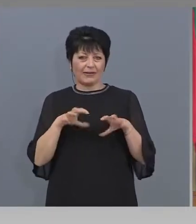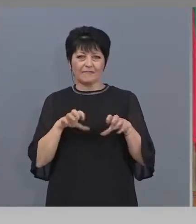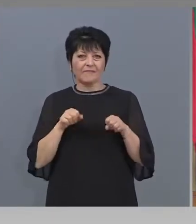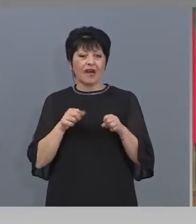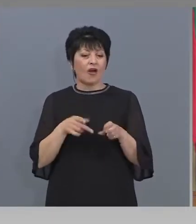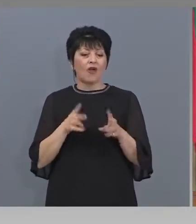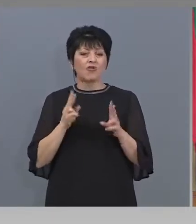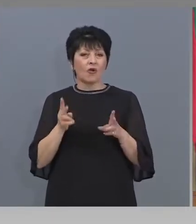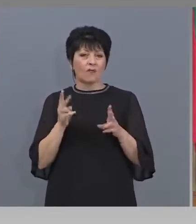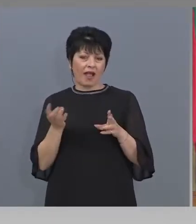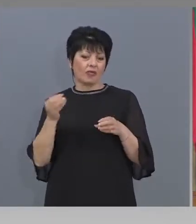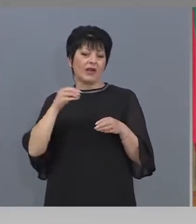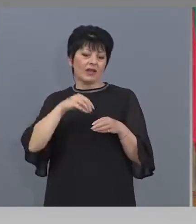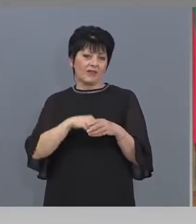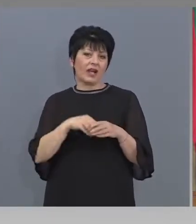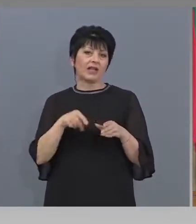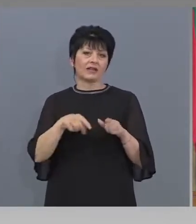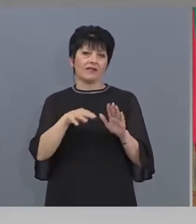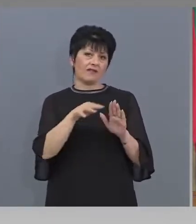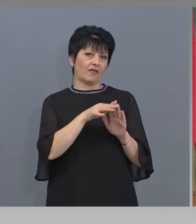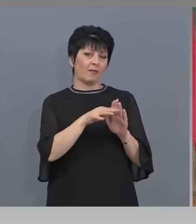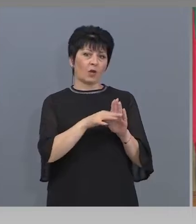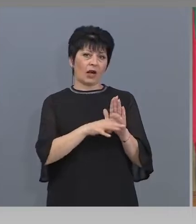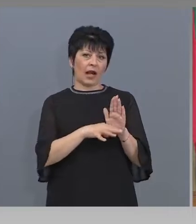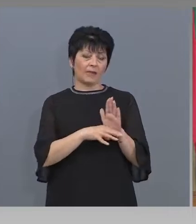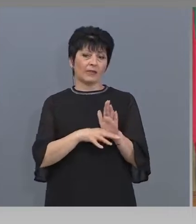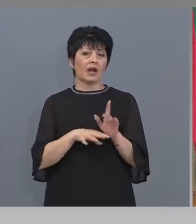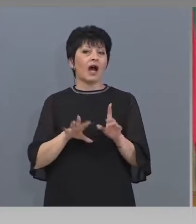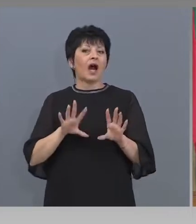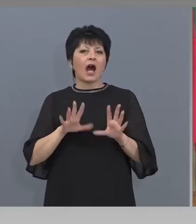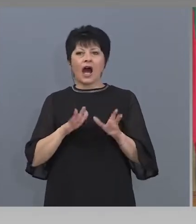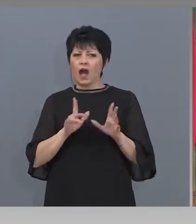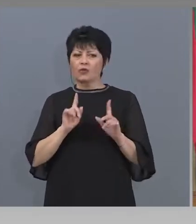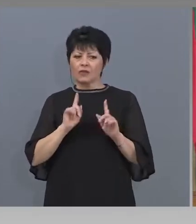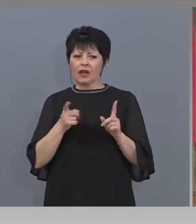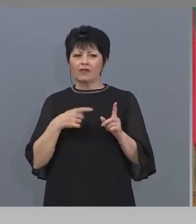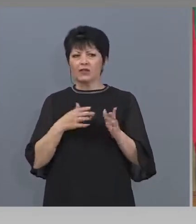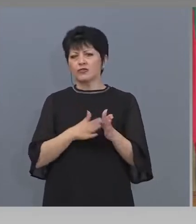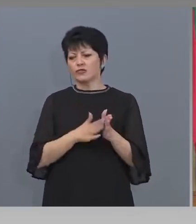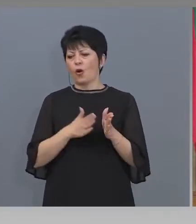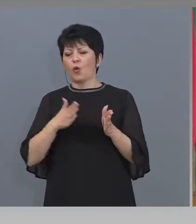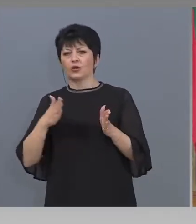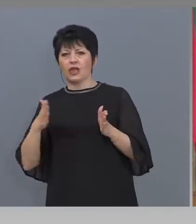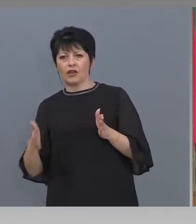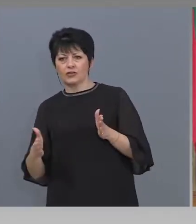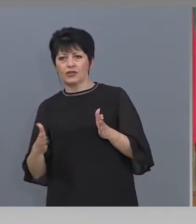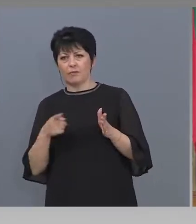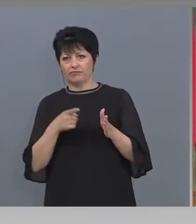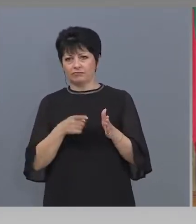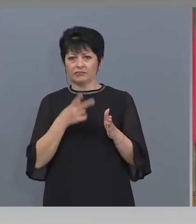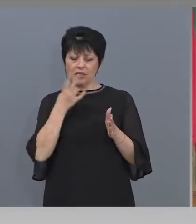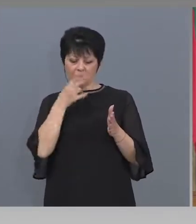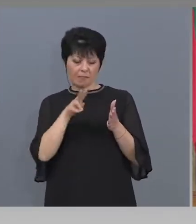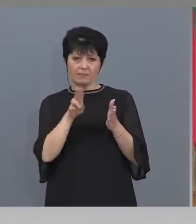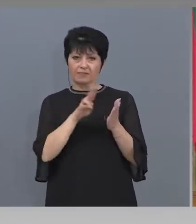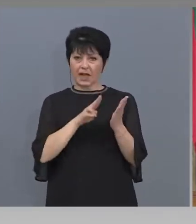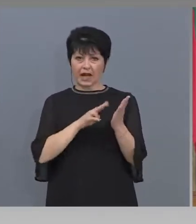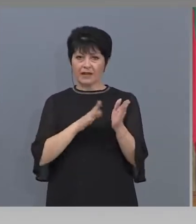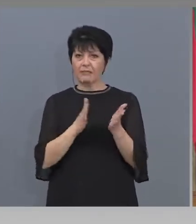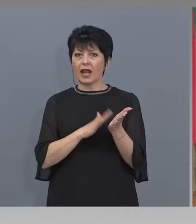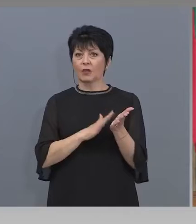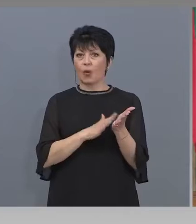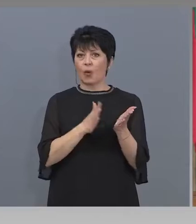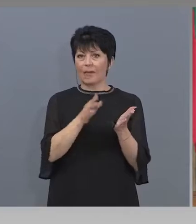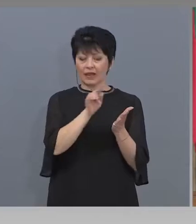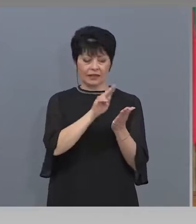Нормално е да влезе в тази програма. Ако трябва, ще удължим добавяне на документи и на такива хора ще ги предъзгледаме. Пак, ако трябва, ще отвориме нова вече